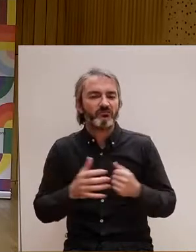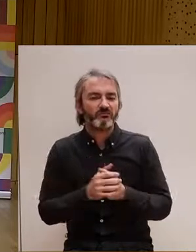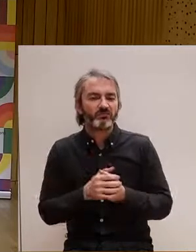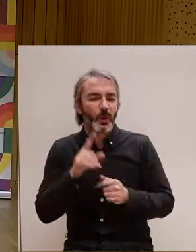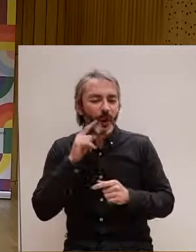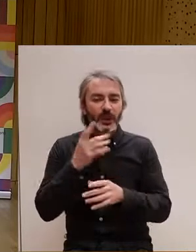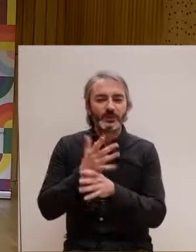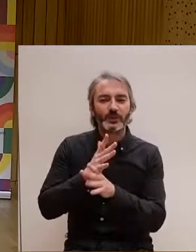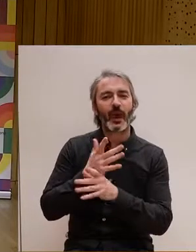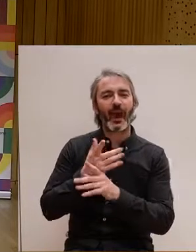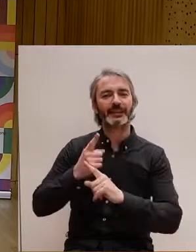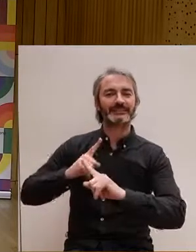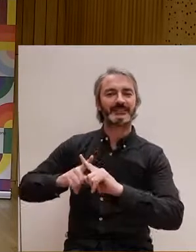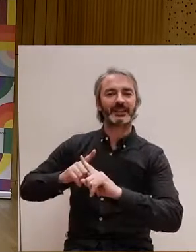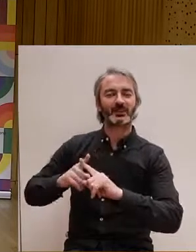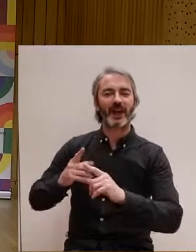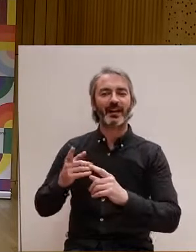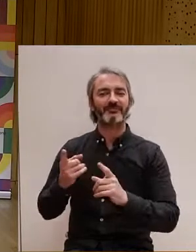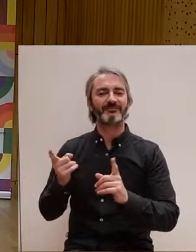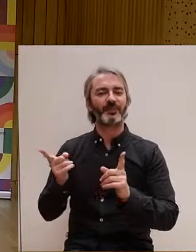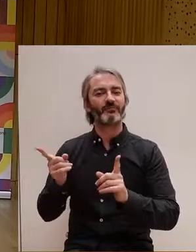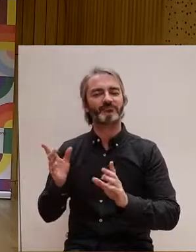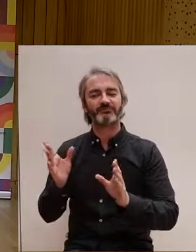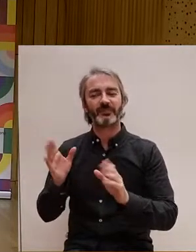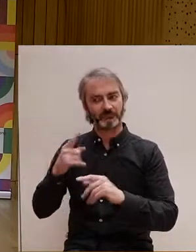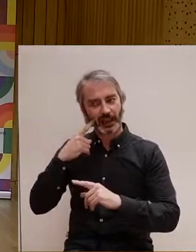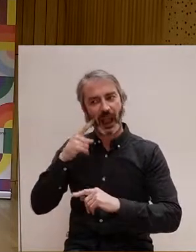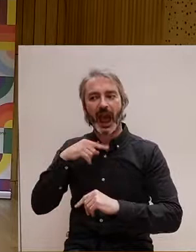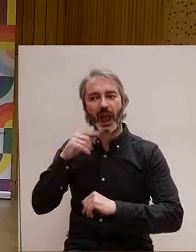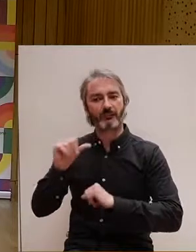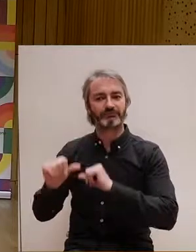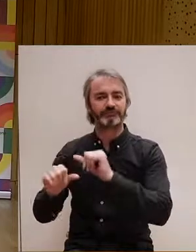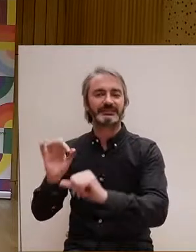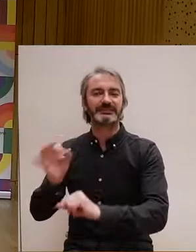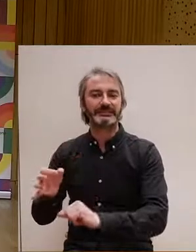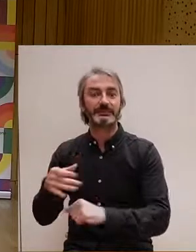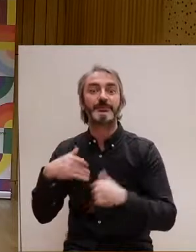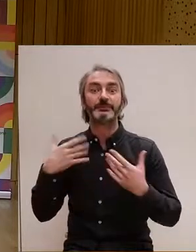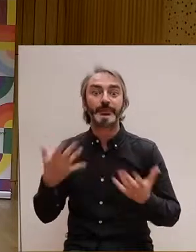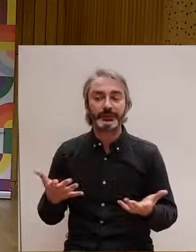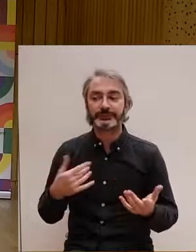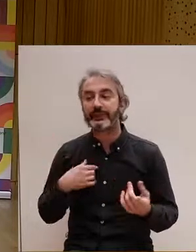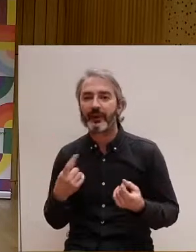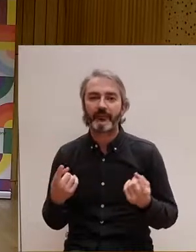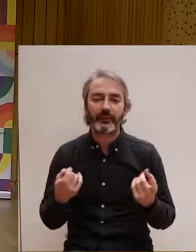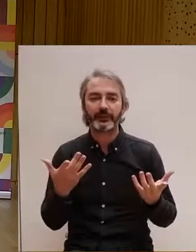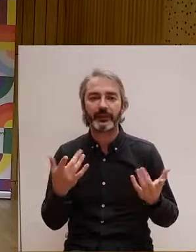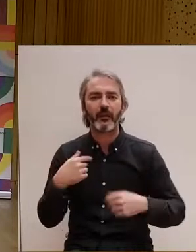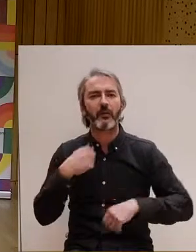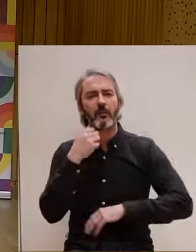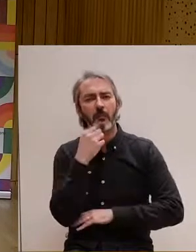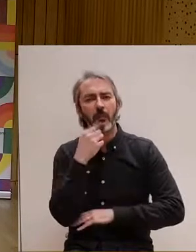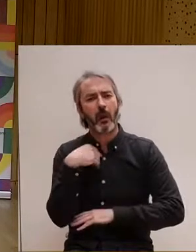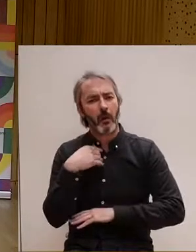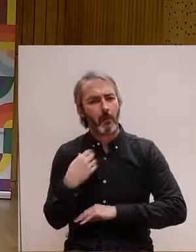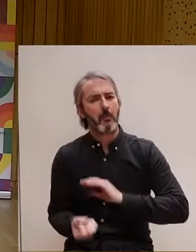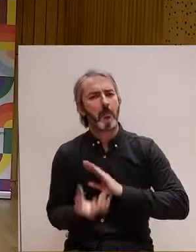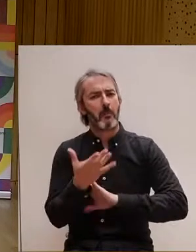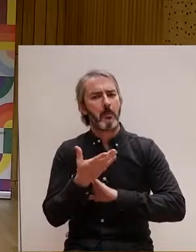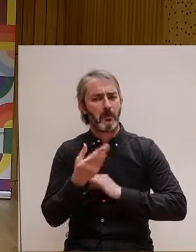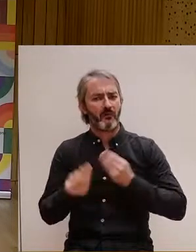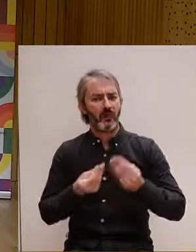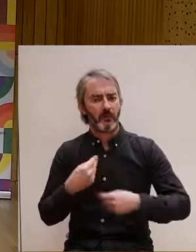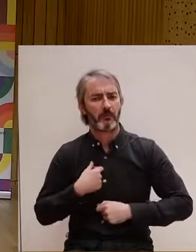les joguines sexuals, sí que ha hagut una evolució. Llavors, d'aquesta mancança és quan ens plantegem per què no fem voluptes. I